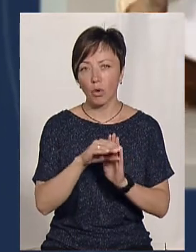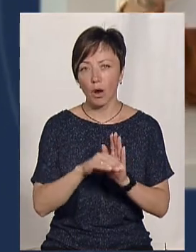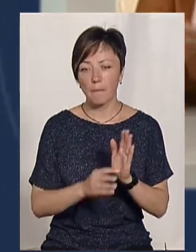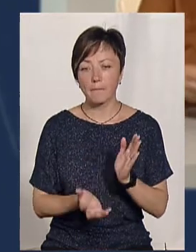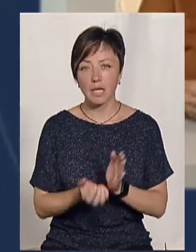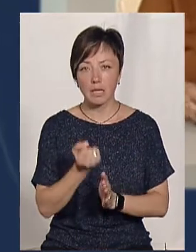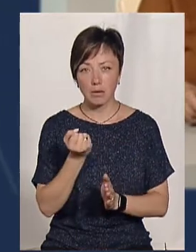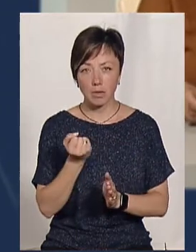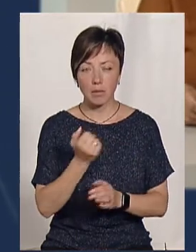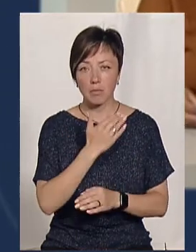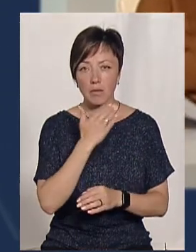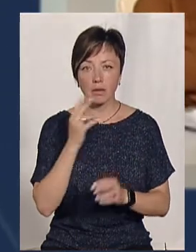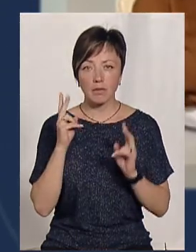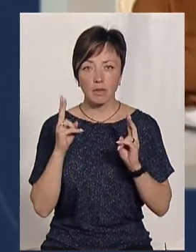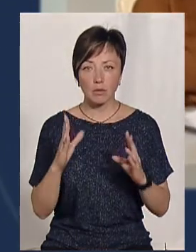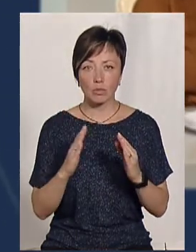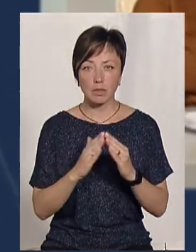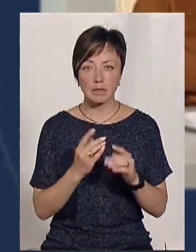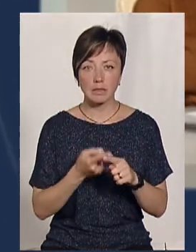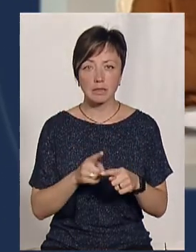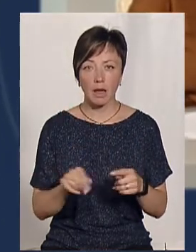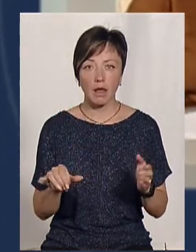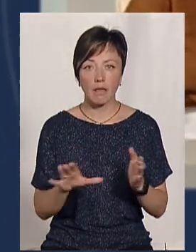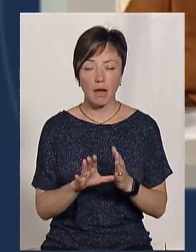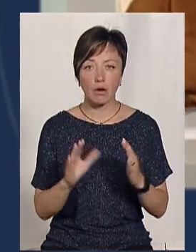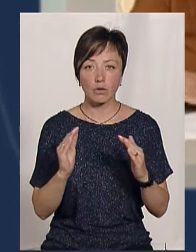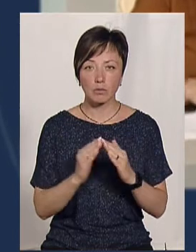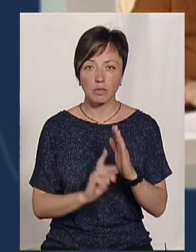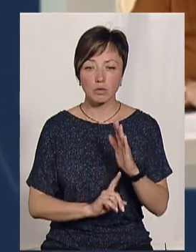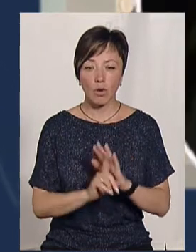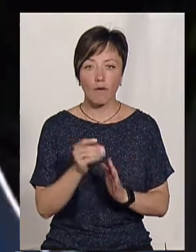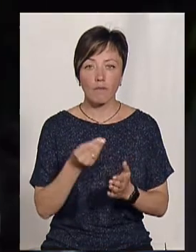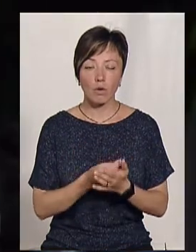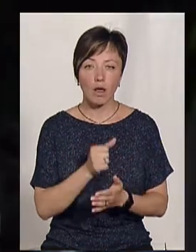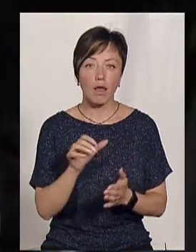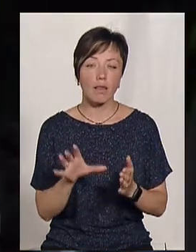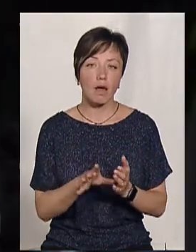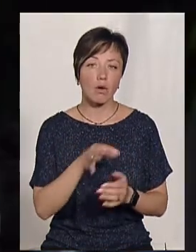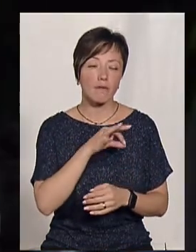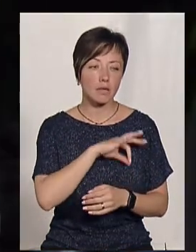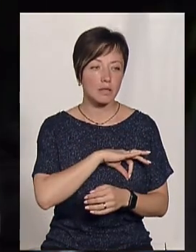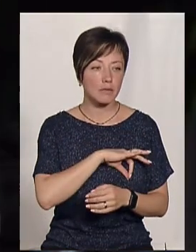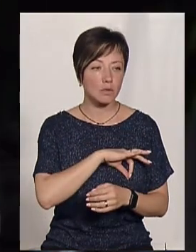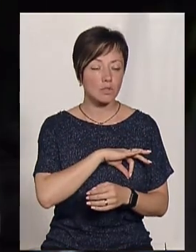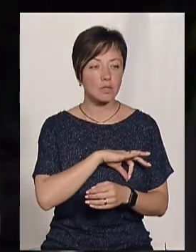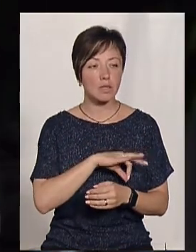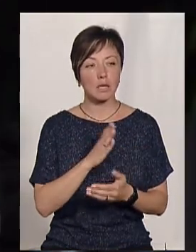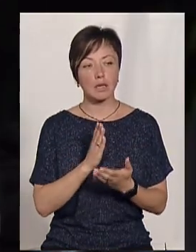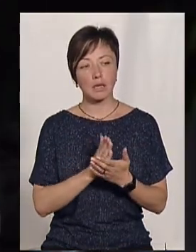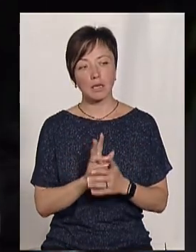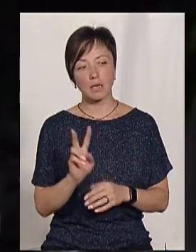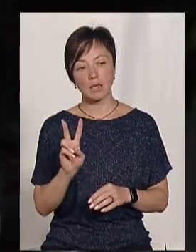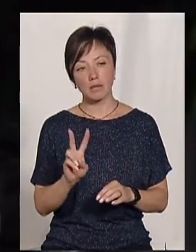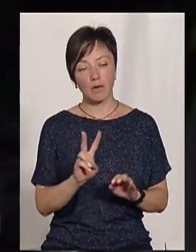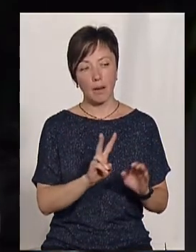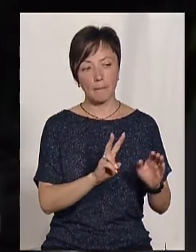енергомодалізації в багатоквартирних будинків ці енергодім, що започатковано фондом енергоефективності, є два пакети.